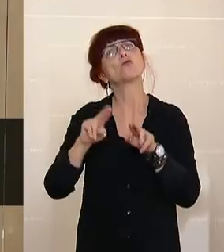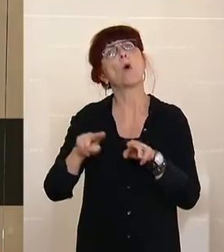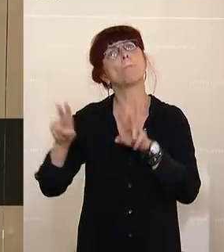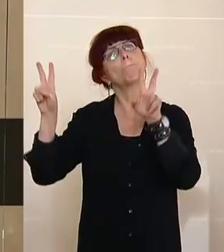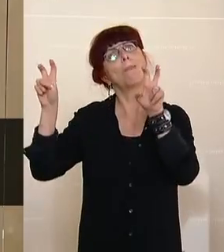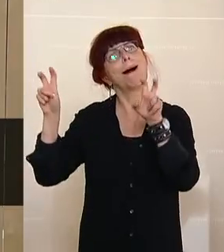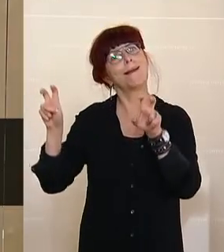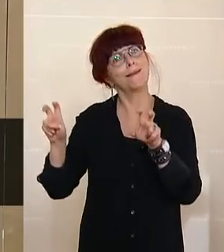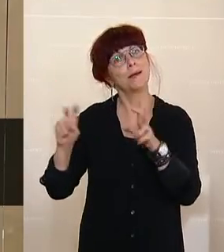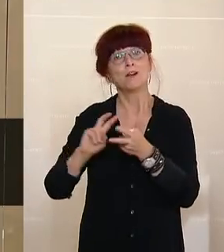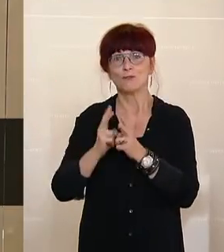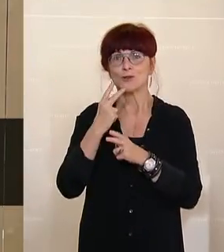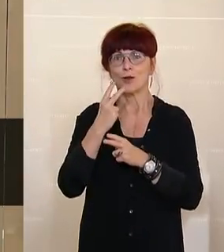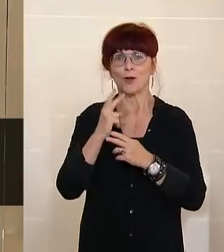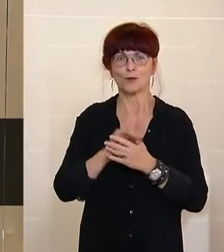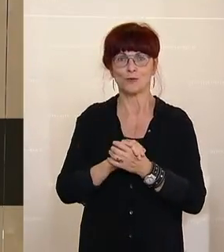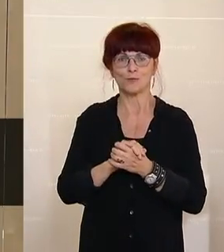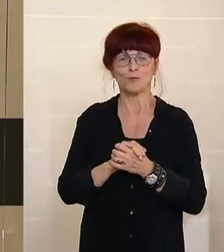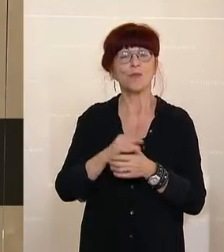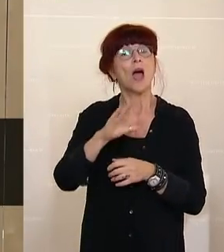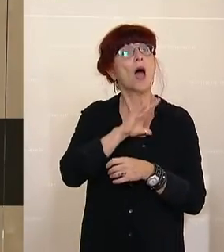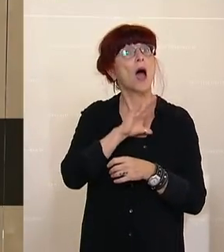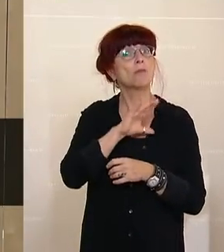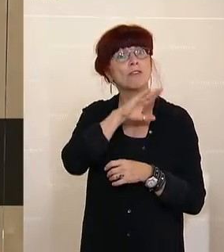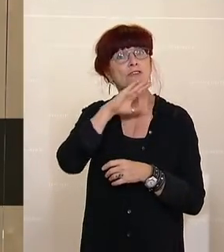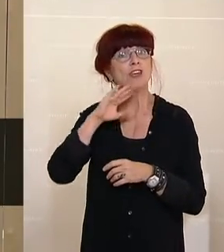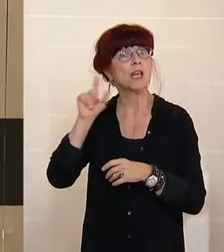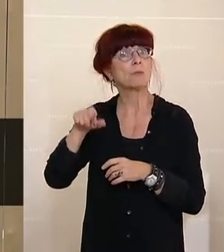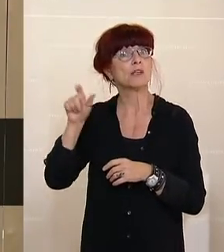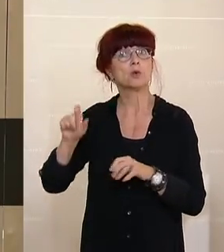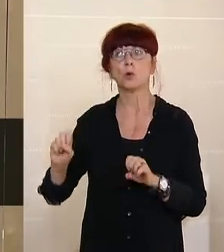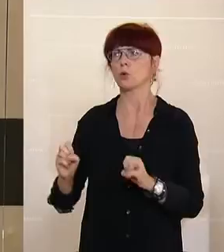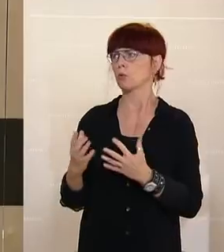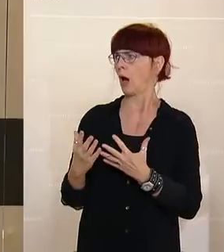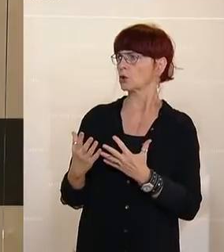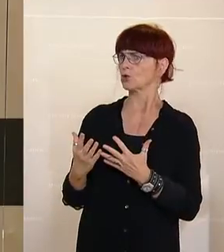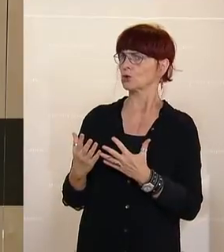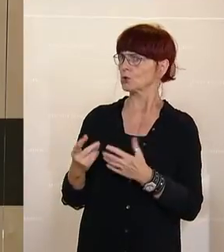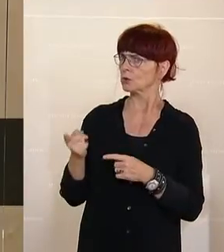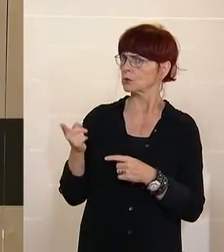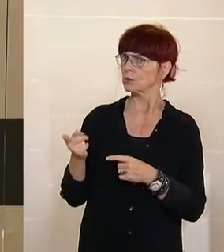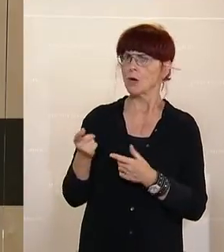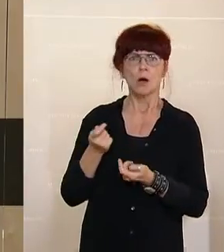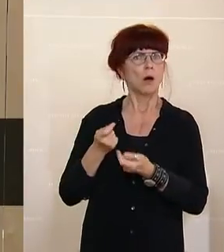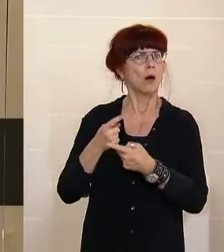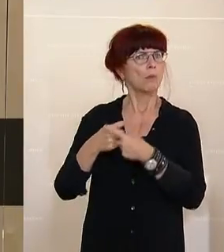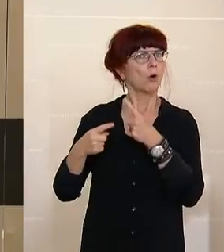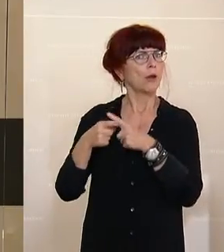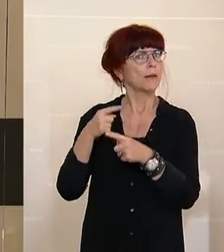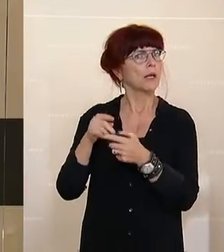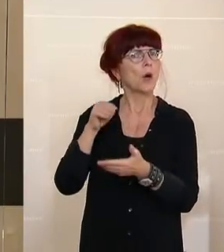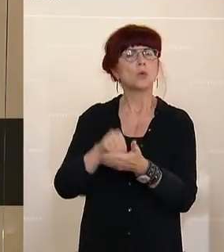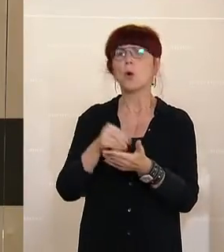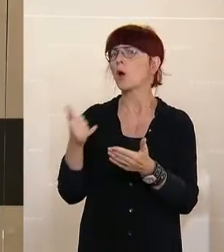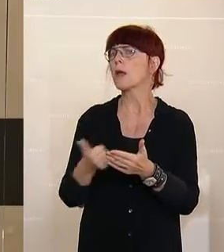aussehen würde. Was aber sehr viele überrascht ist, dass die Politik hier noch immer im Krisenmodus